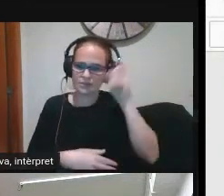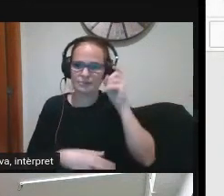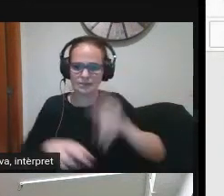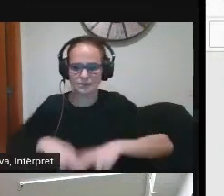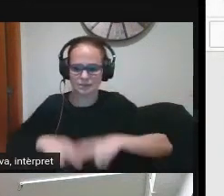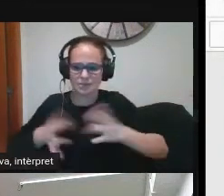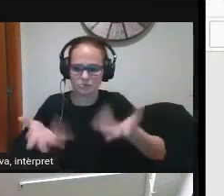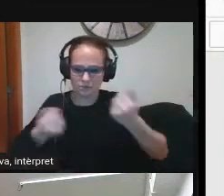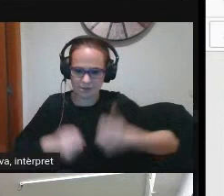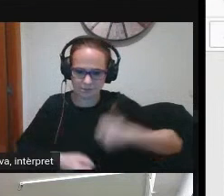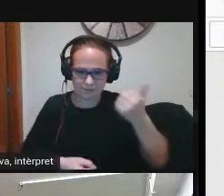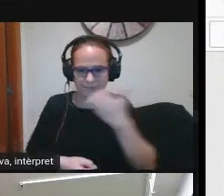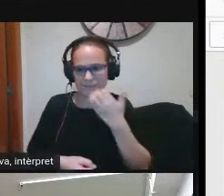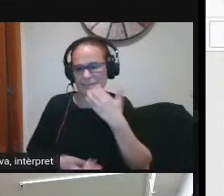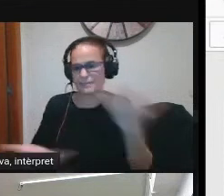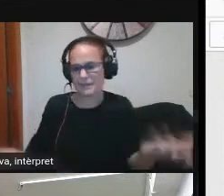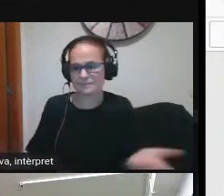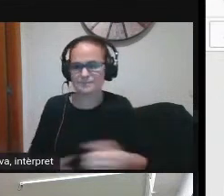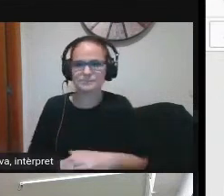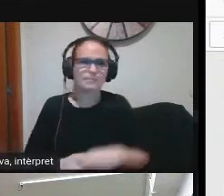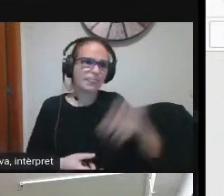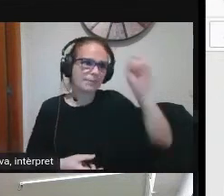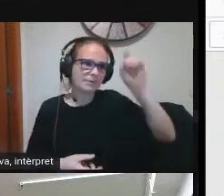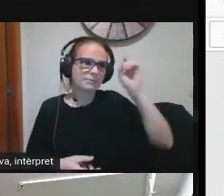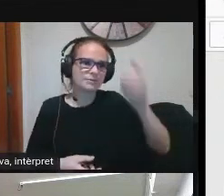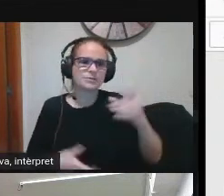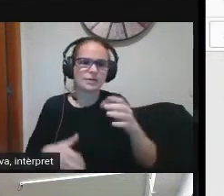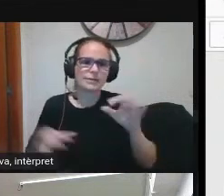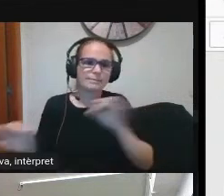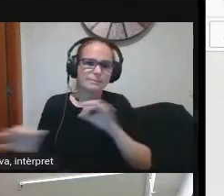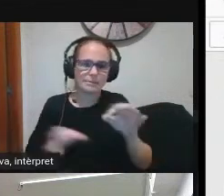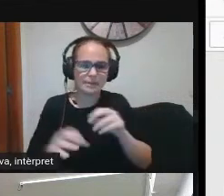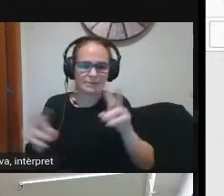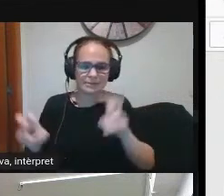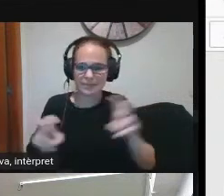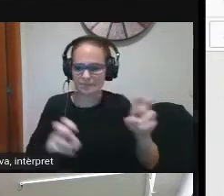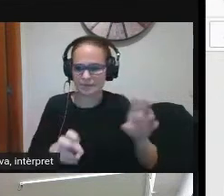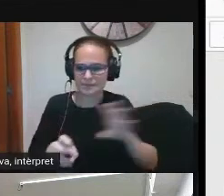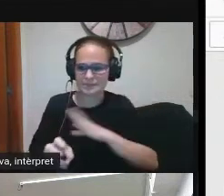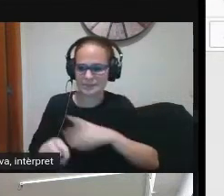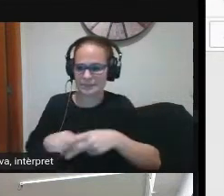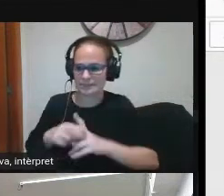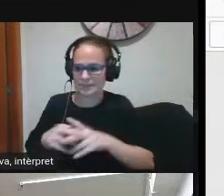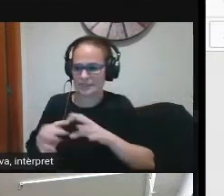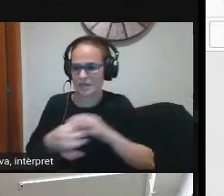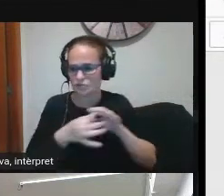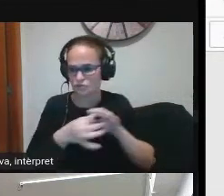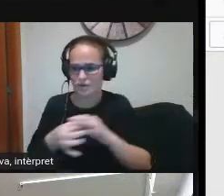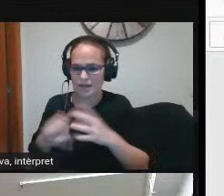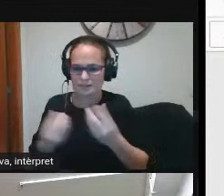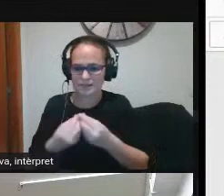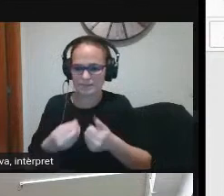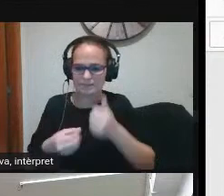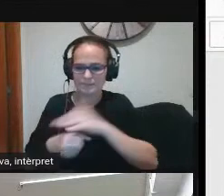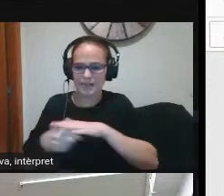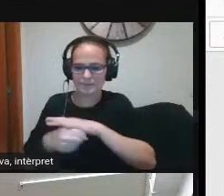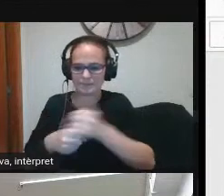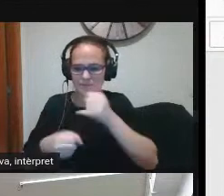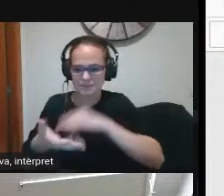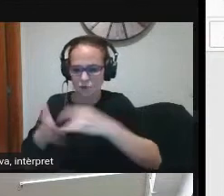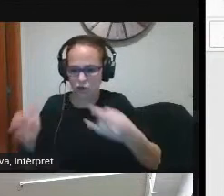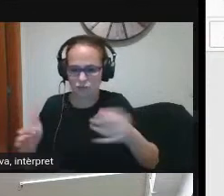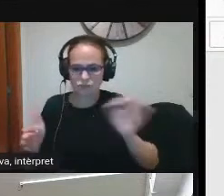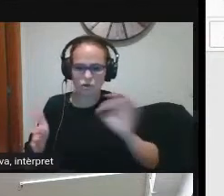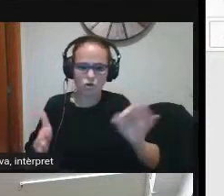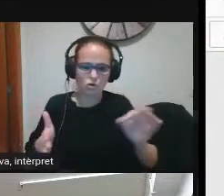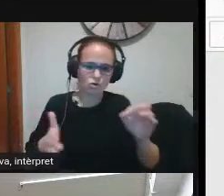que s'havia preparat per exemple el mestre que preparava i que duia els tallers relacionats amb l'àmbit més tecnològics o el que feia